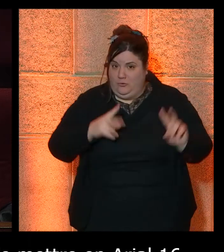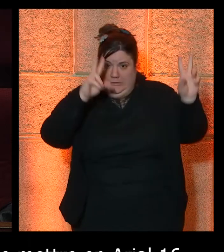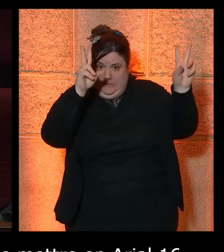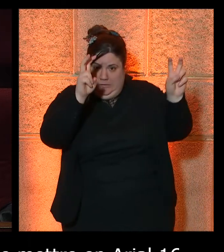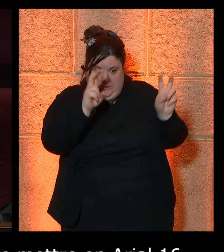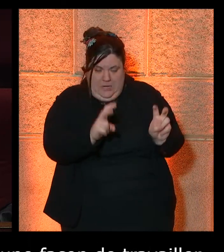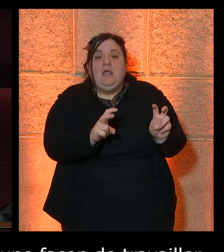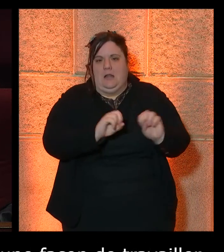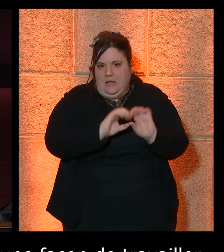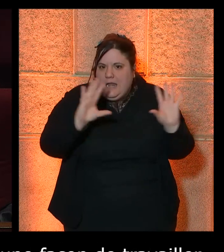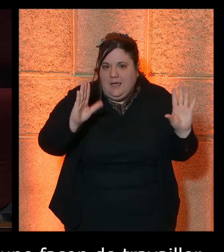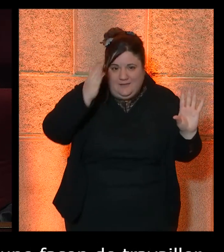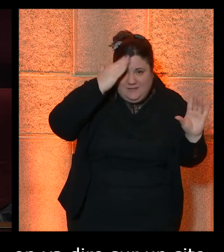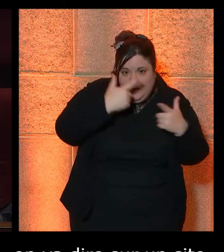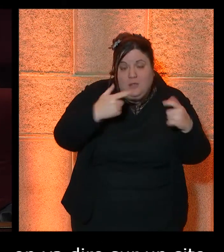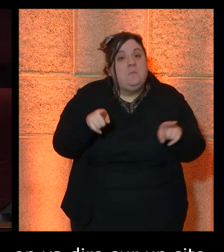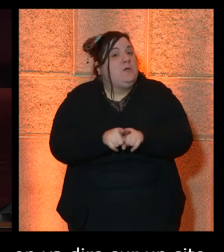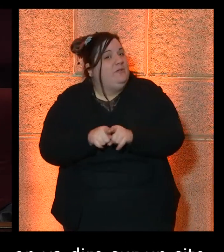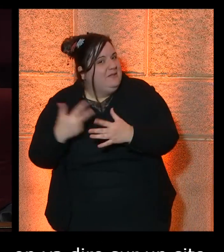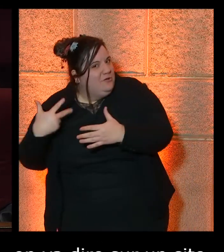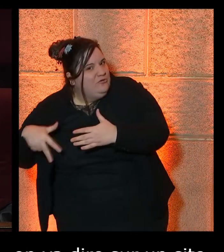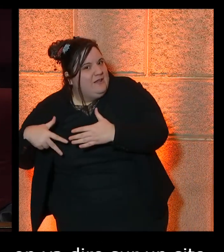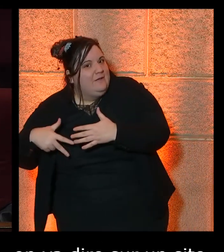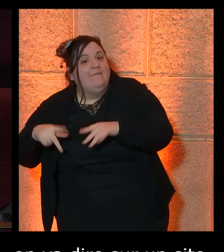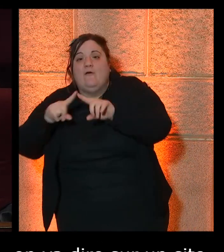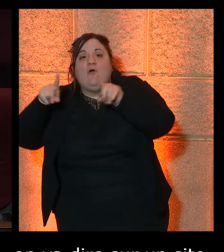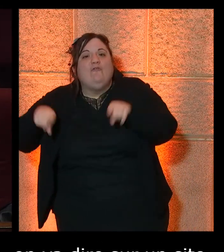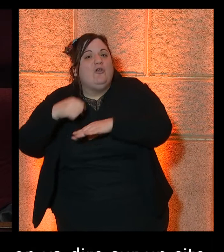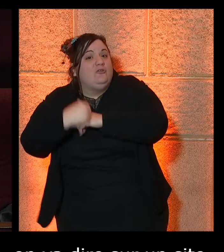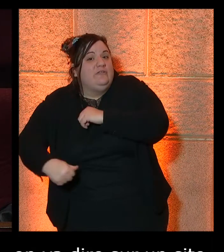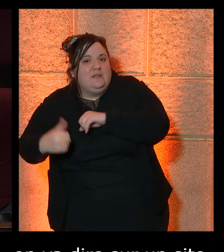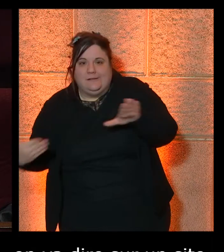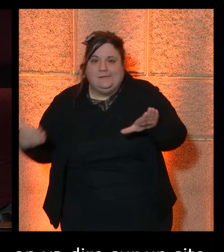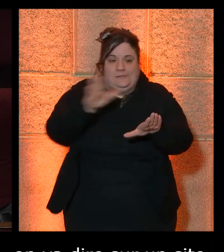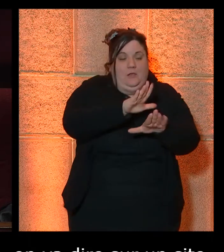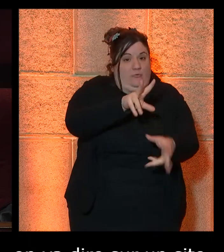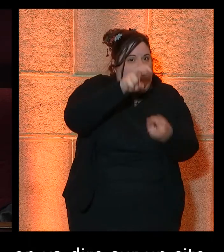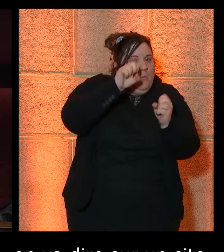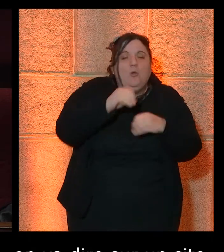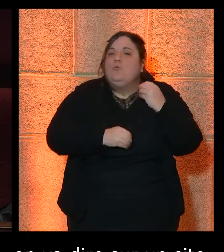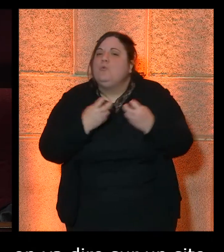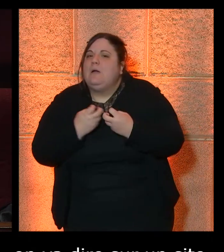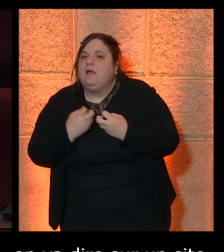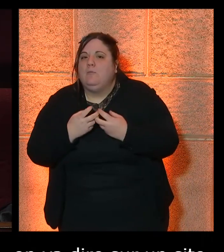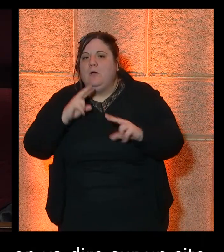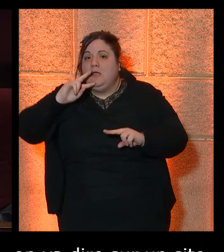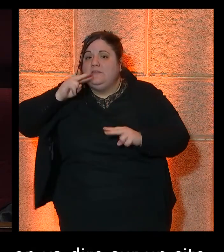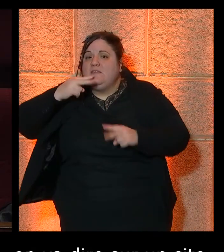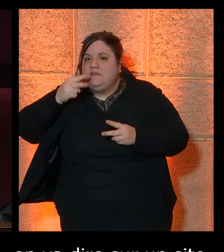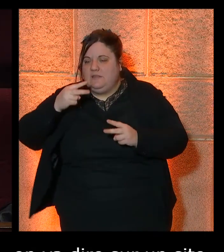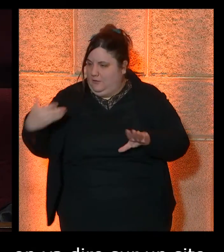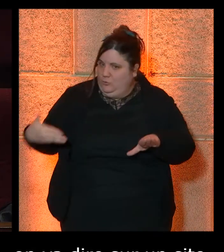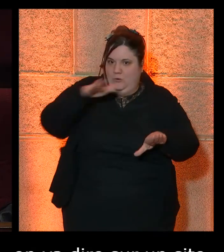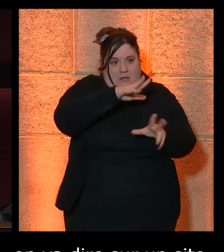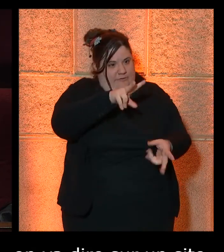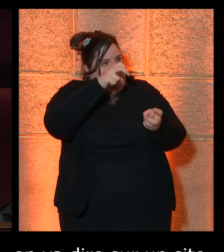qui vont appliquer des feuilles de style parce qu'ils sont malvoyants ou parce qu'ils sont dyslexiques, par exemple, pour avoir une meilleure appropriation